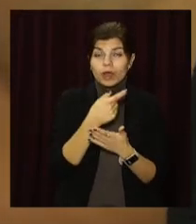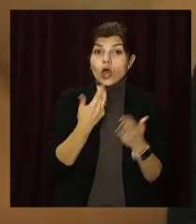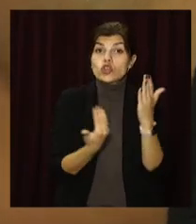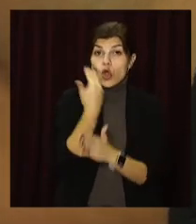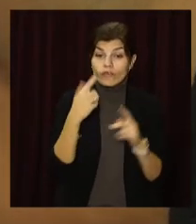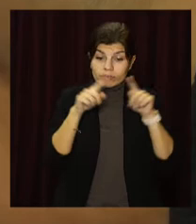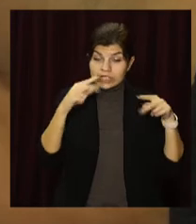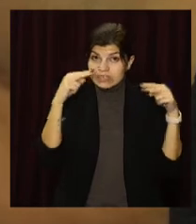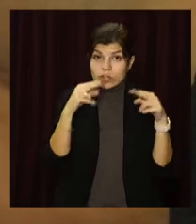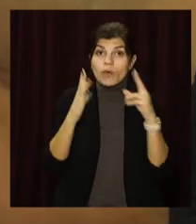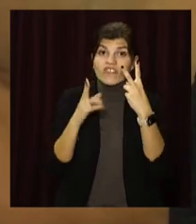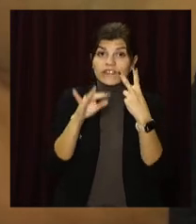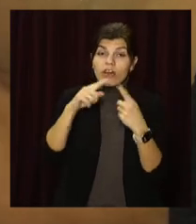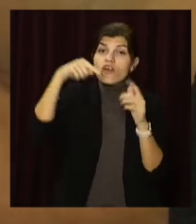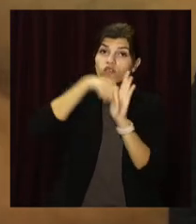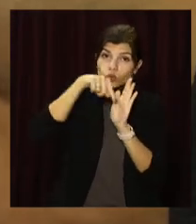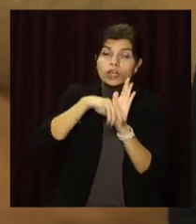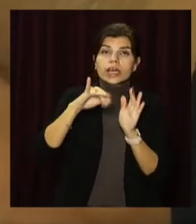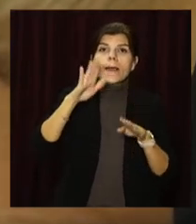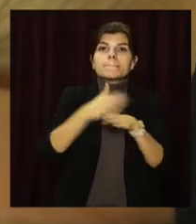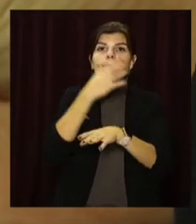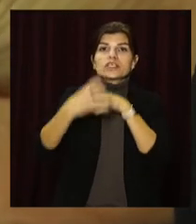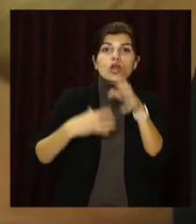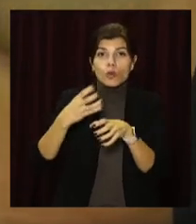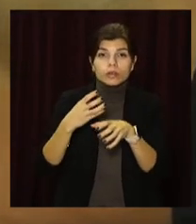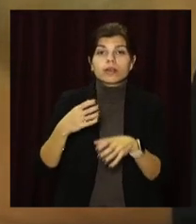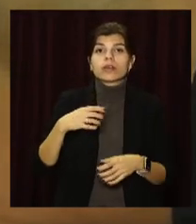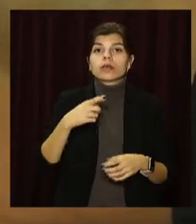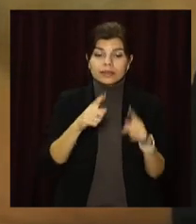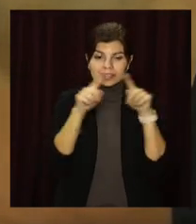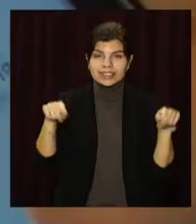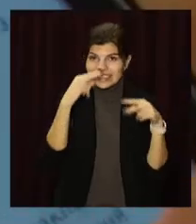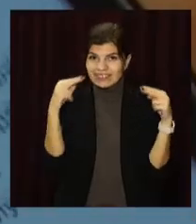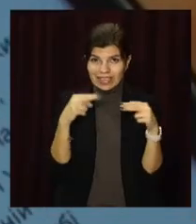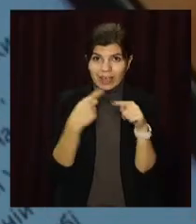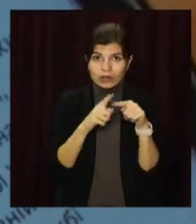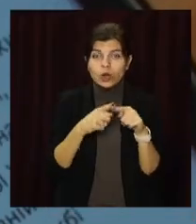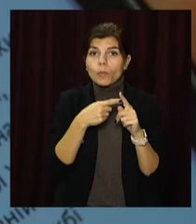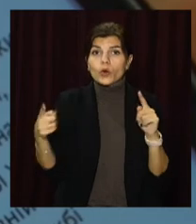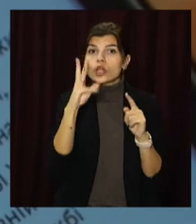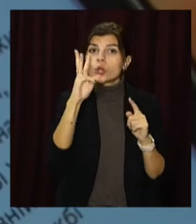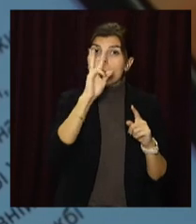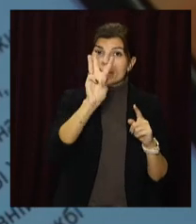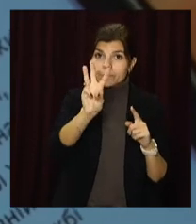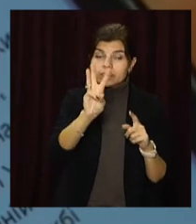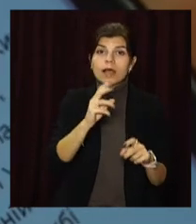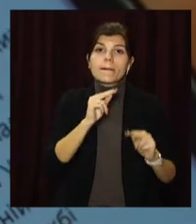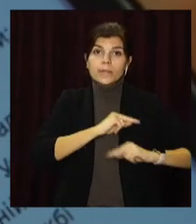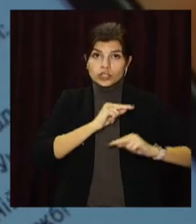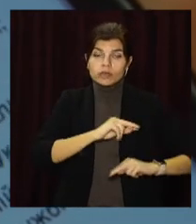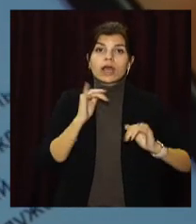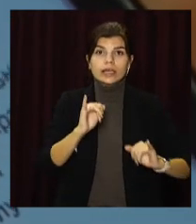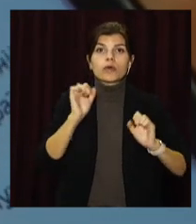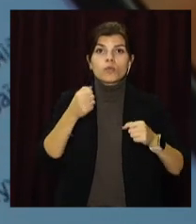сертифікат буде двох видів – внутрішній та міжнародний. Сертифікат дасть можливість протягом трьох місяців працювати та